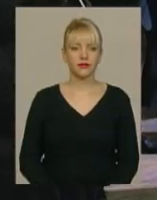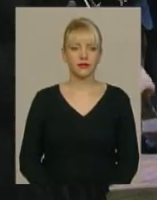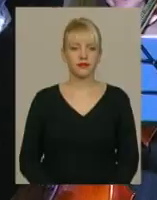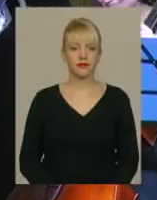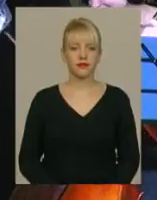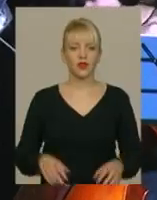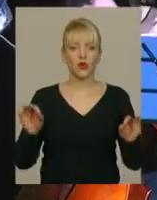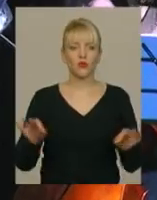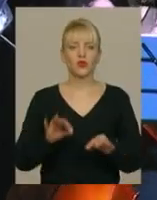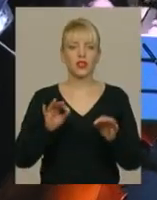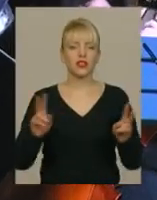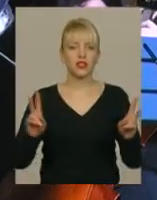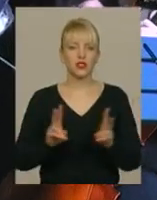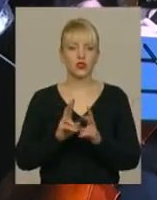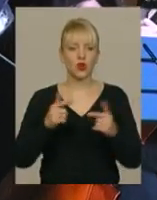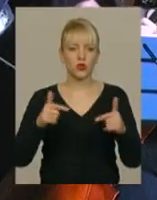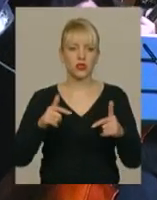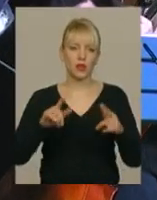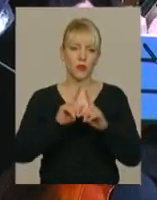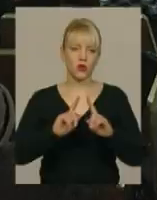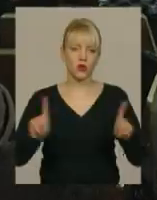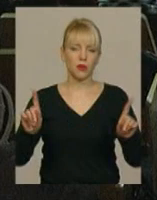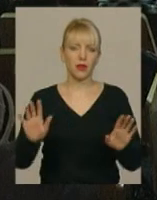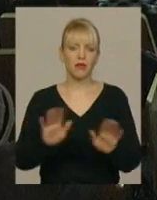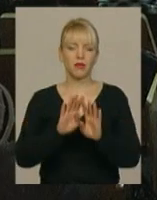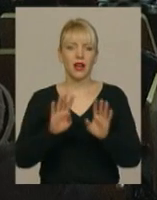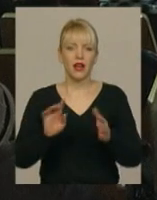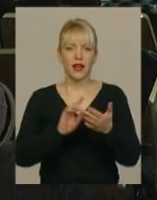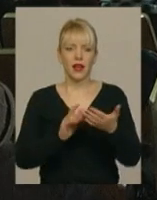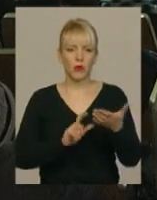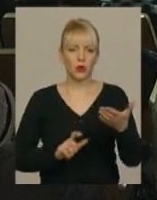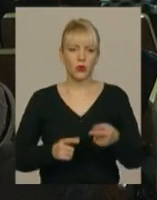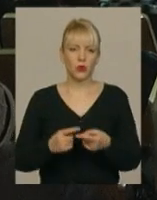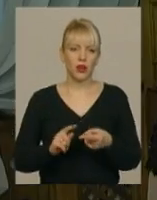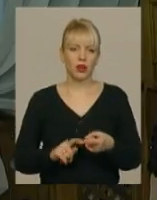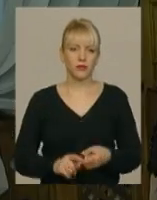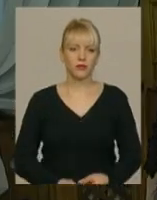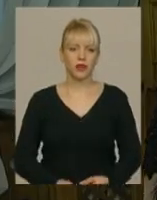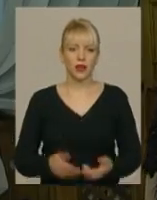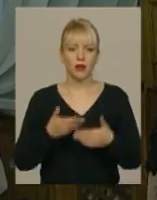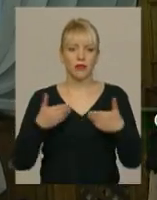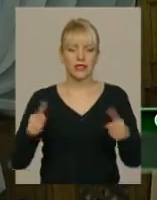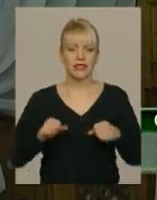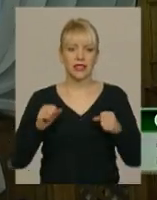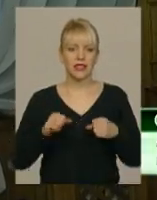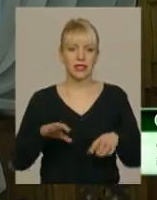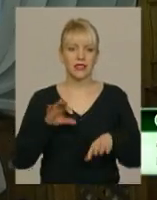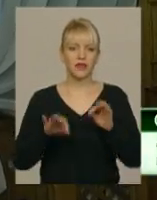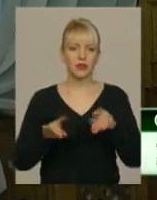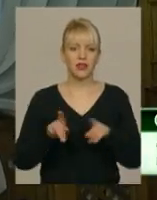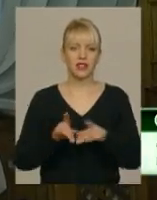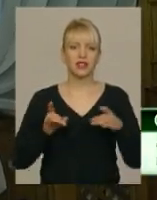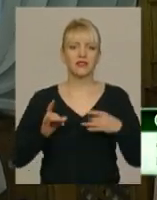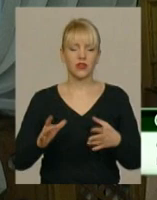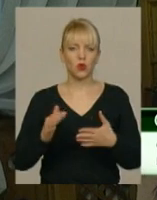Музиканти зустрічають гостей особливим репертуаром, каже скрипалька камерного оркестру Оксана Цмур. Ми старалися вибрати такий святковий